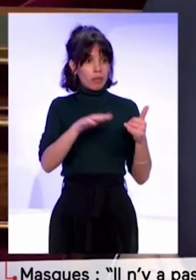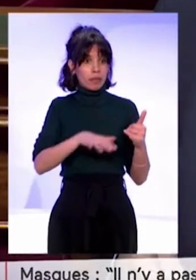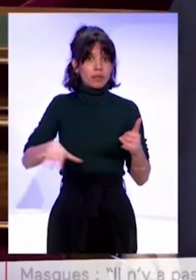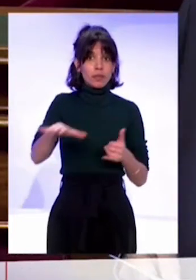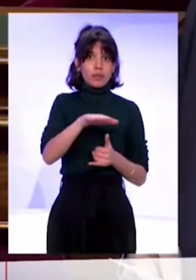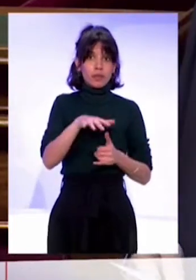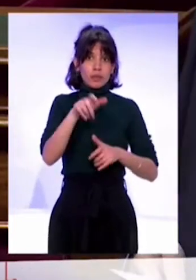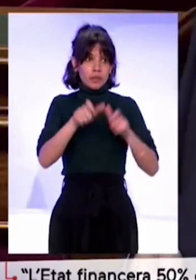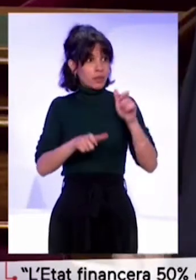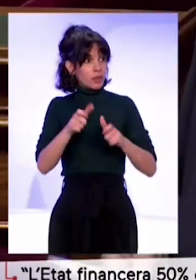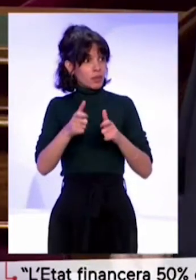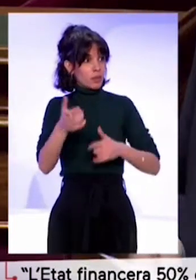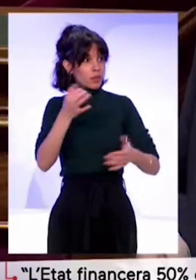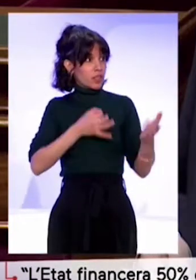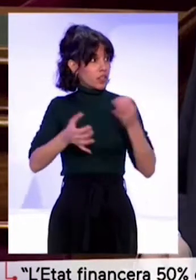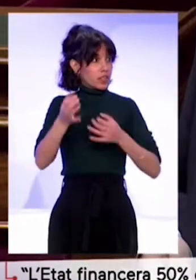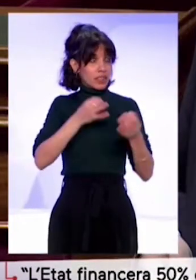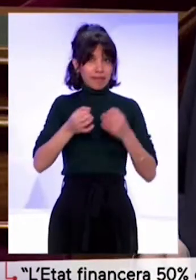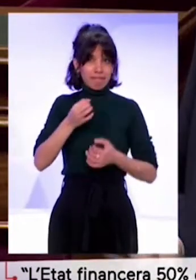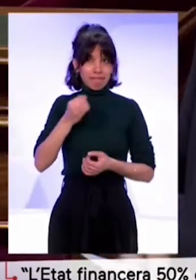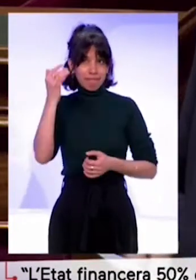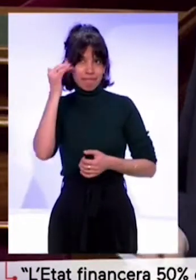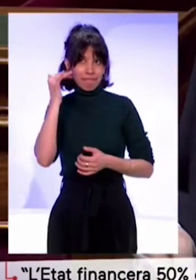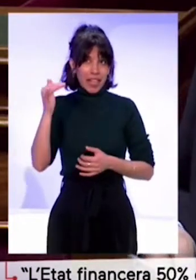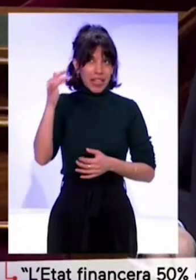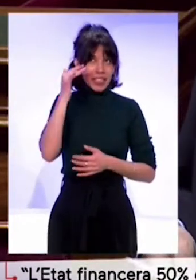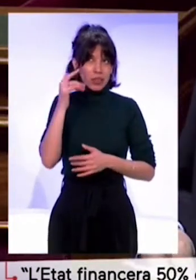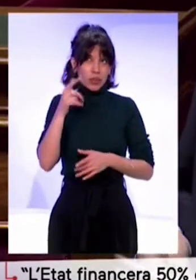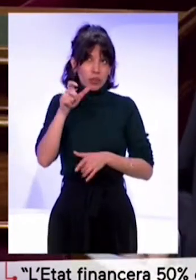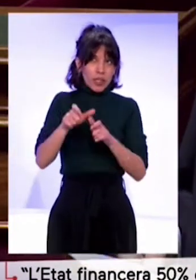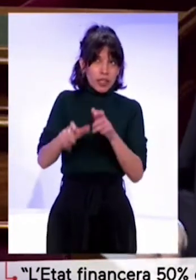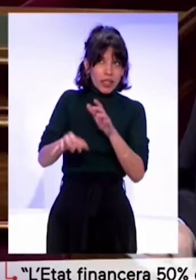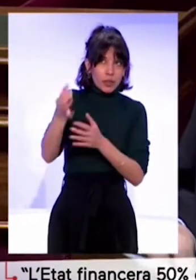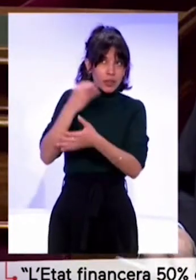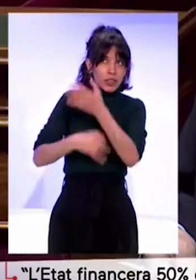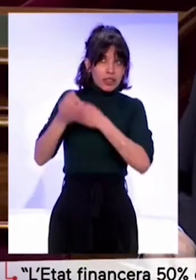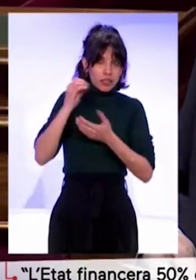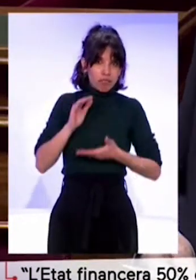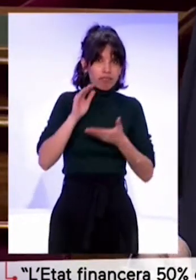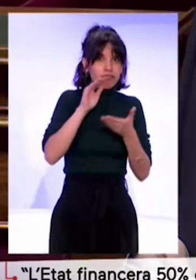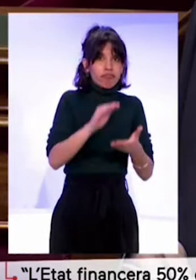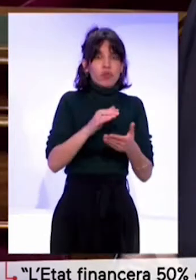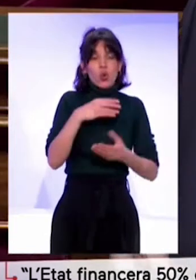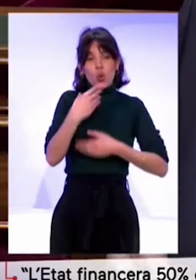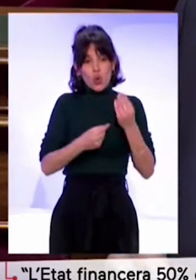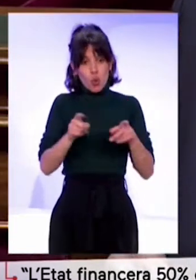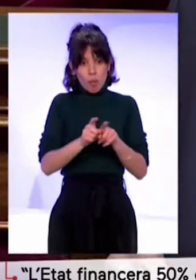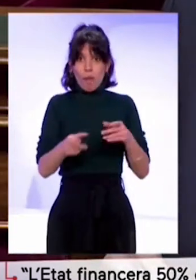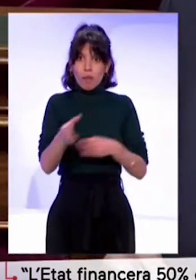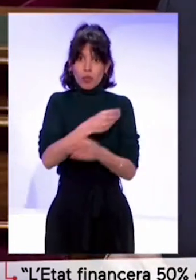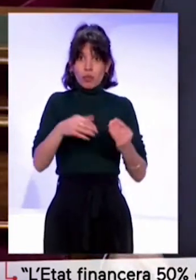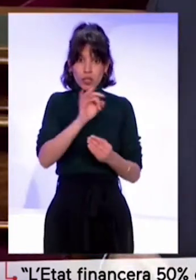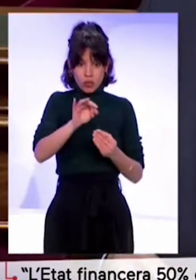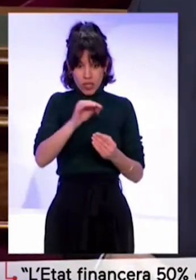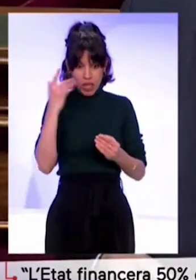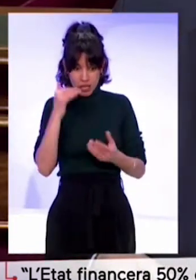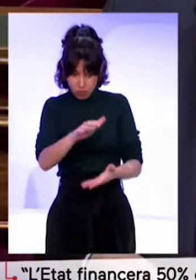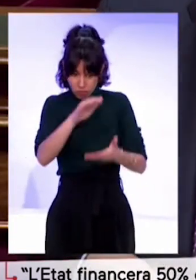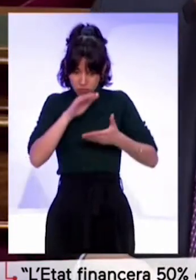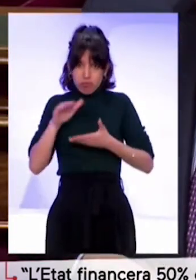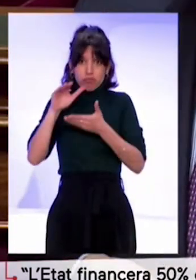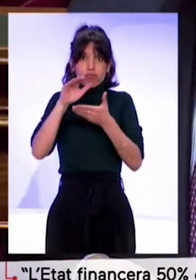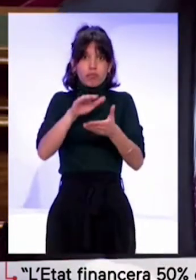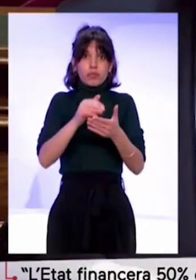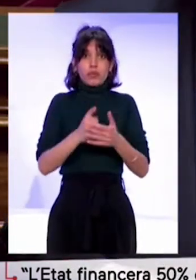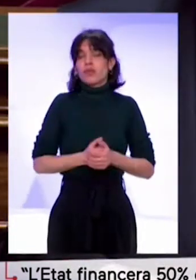et celles qui portent les préoccupations des élus qu'ils représentent ou tout simplement de nos concitoyens. L'un des points majeurs,